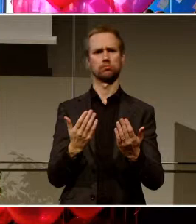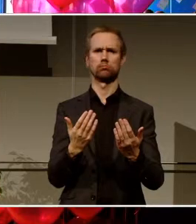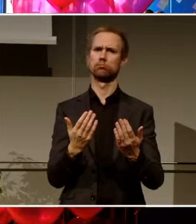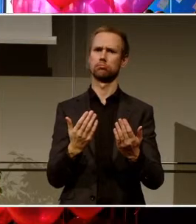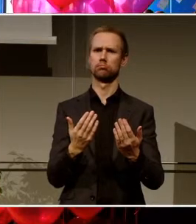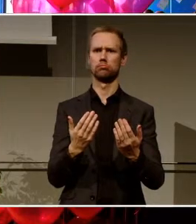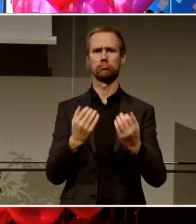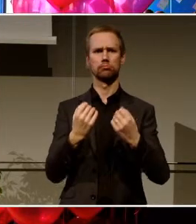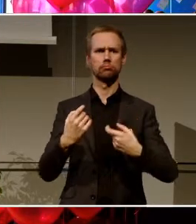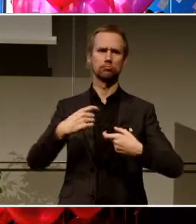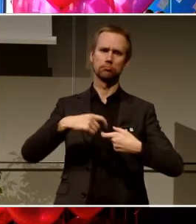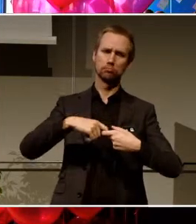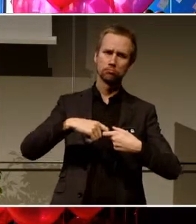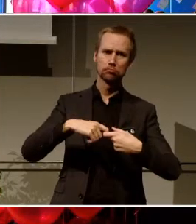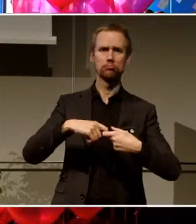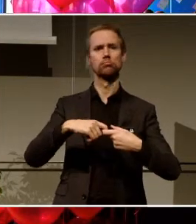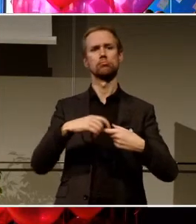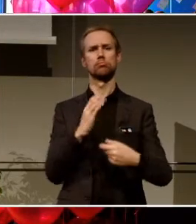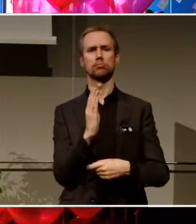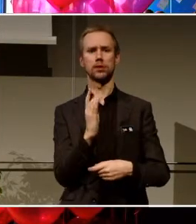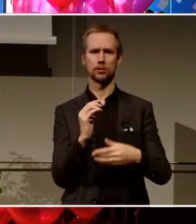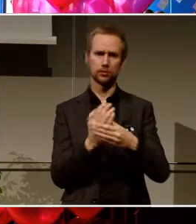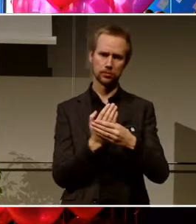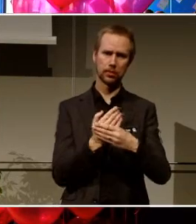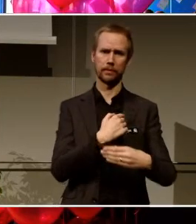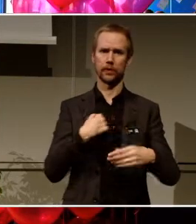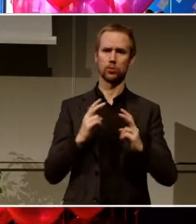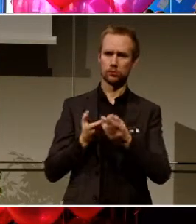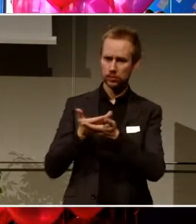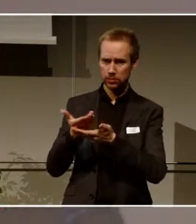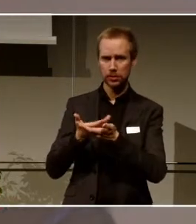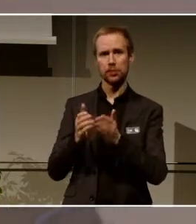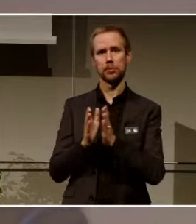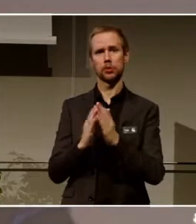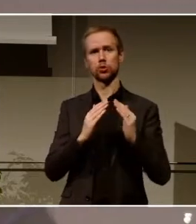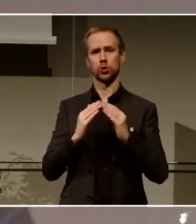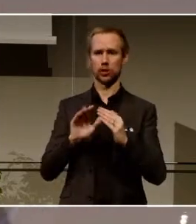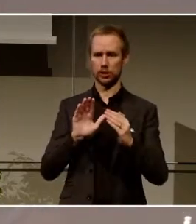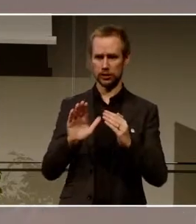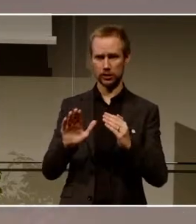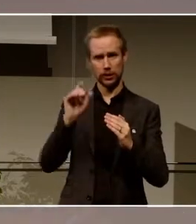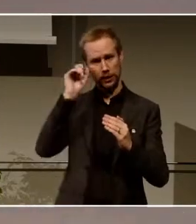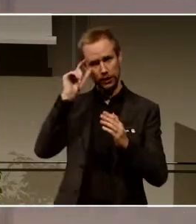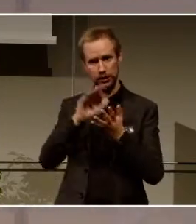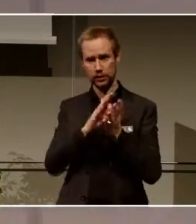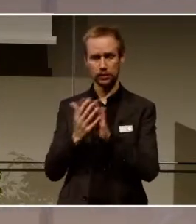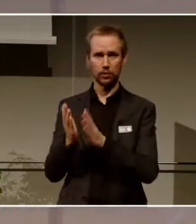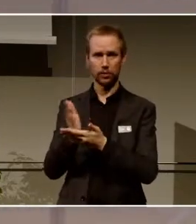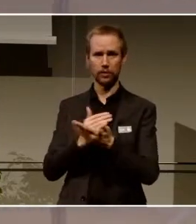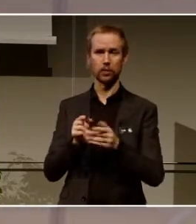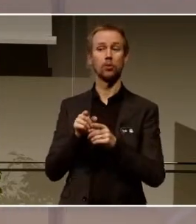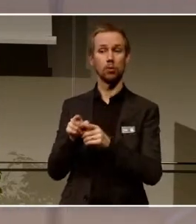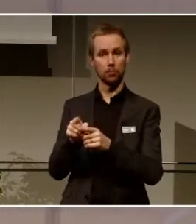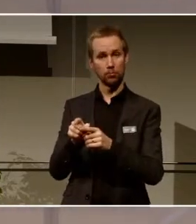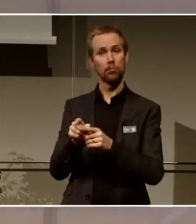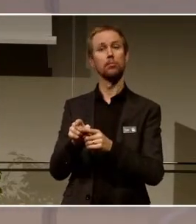vi driver det tillsammans med stadens digitaliseringsavdelning. Så att de är med och finansierar projektet.